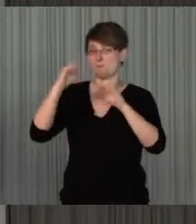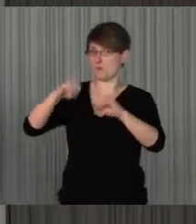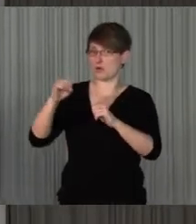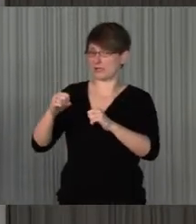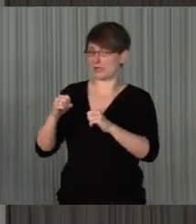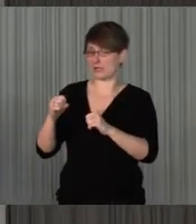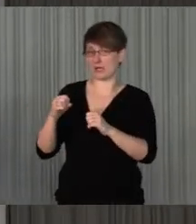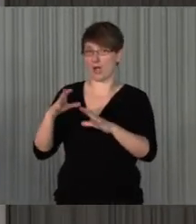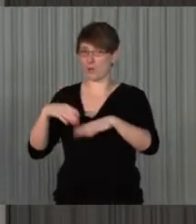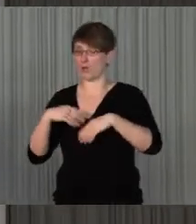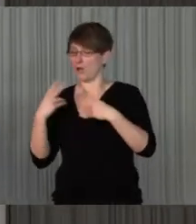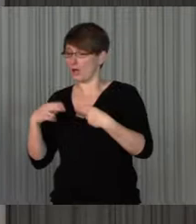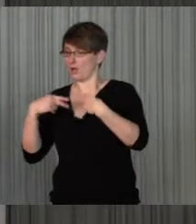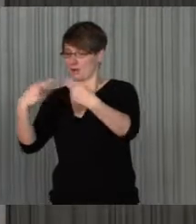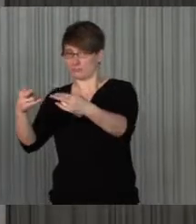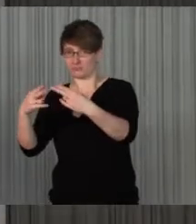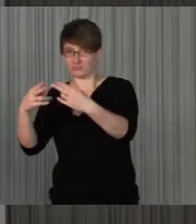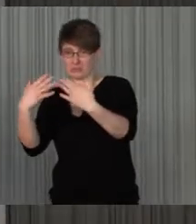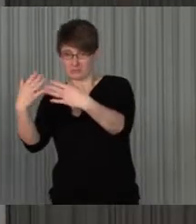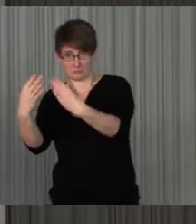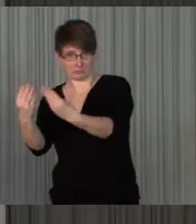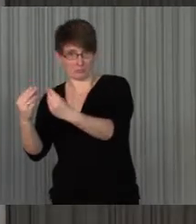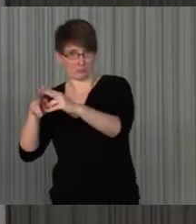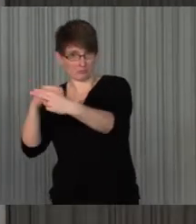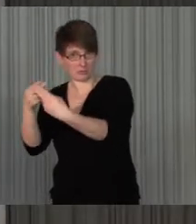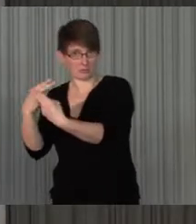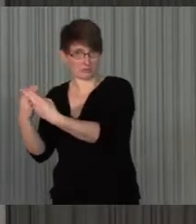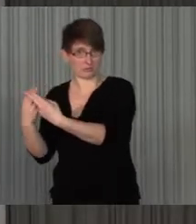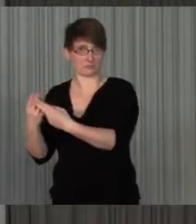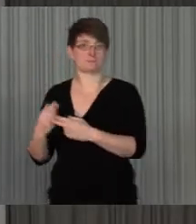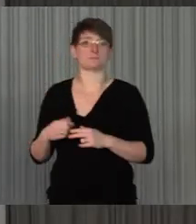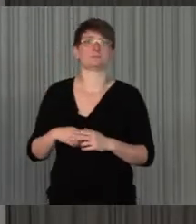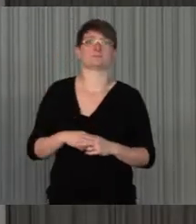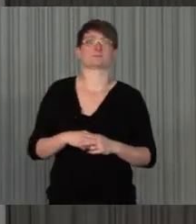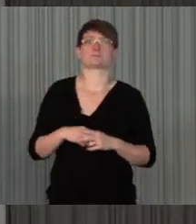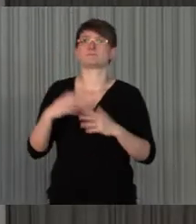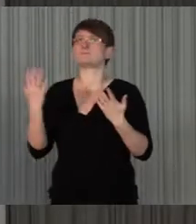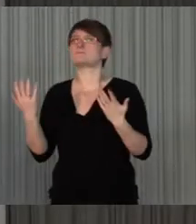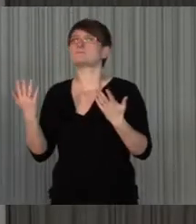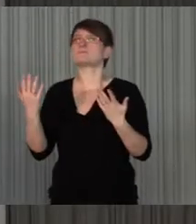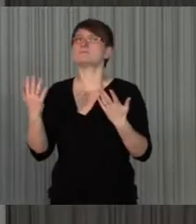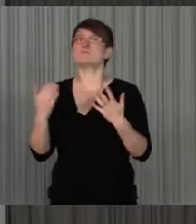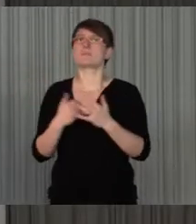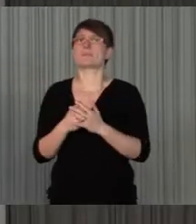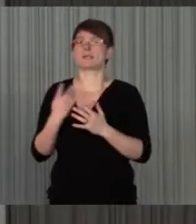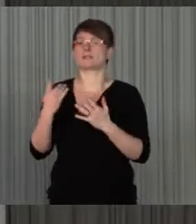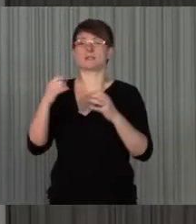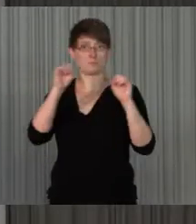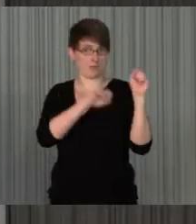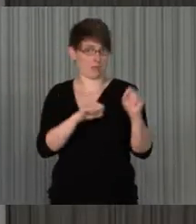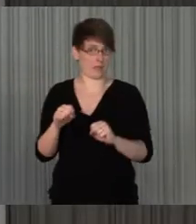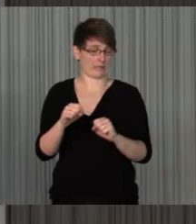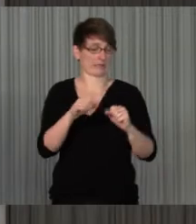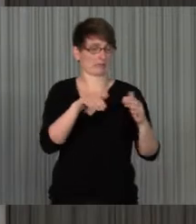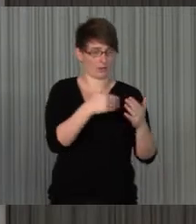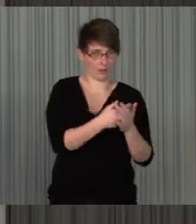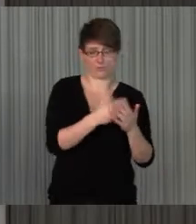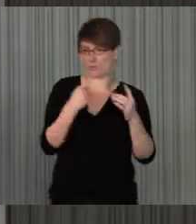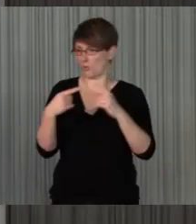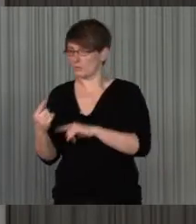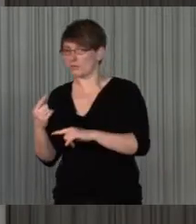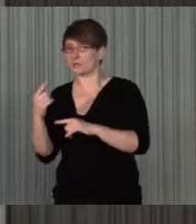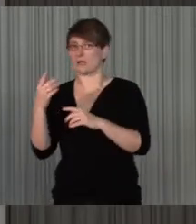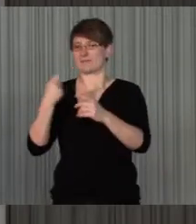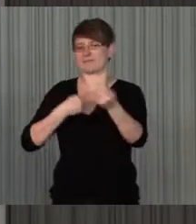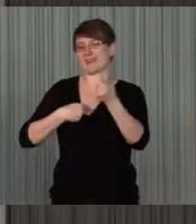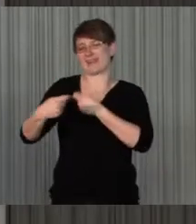auch ankommen, das ist zum einen auch eine Begründung, dass es ein Potenzial ist, zum anderen kann es aber ein bisschen